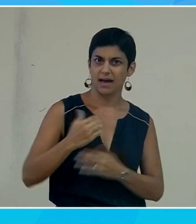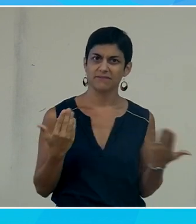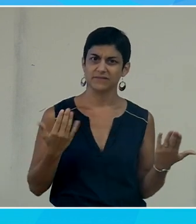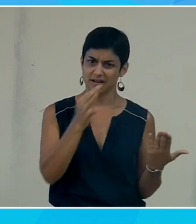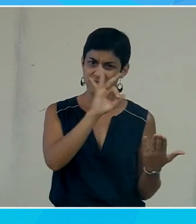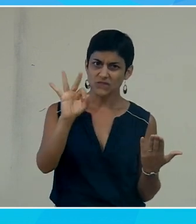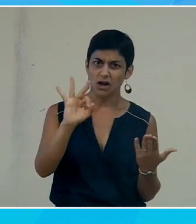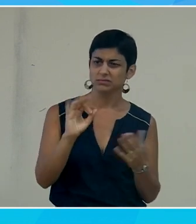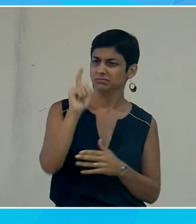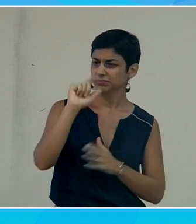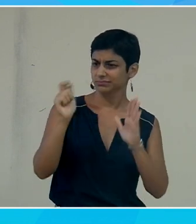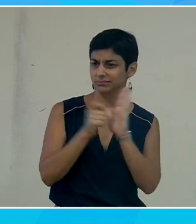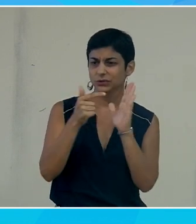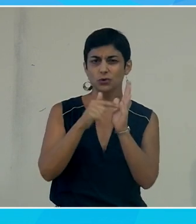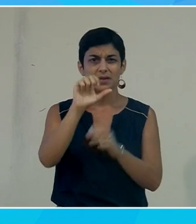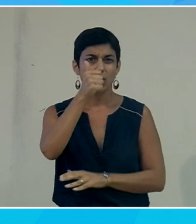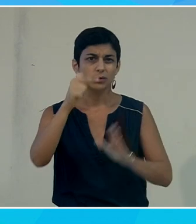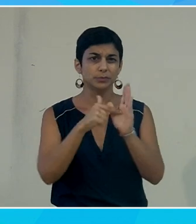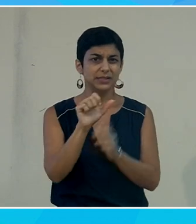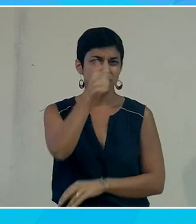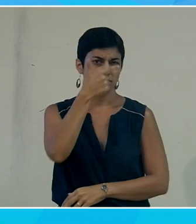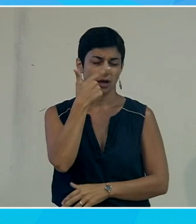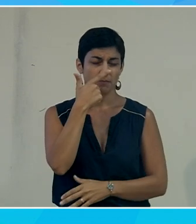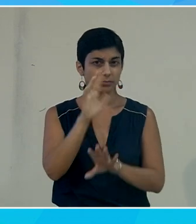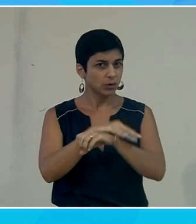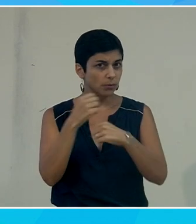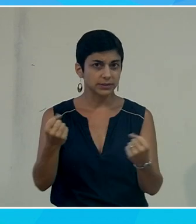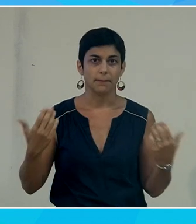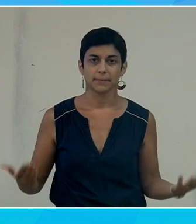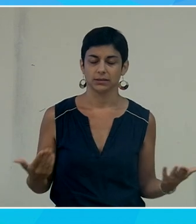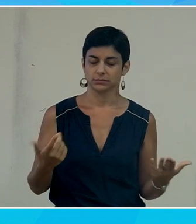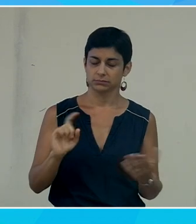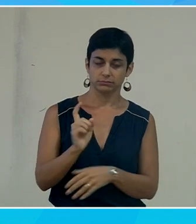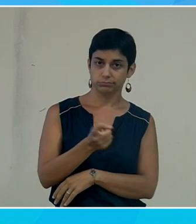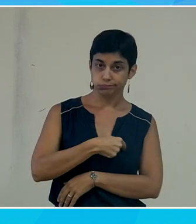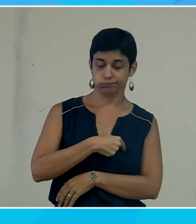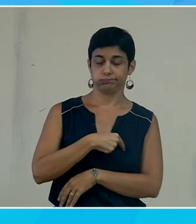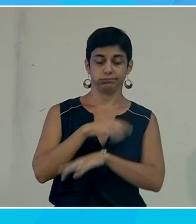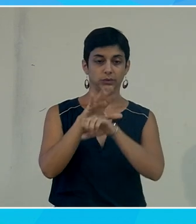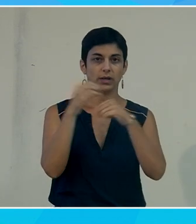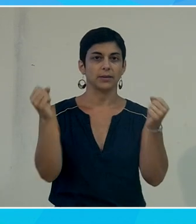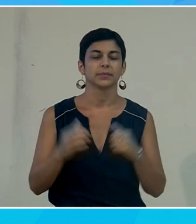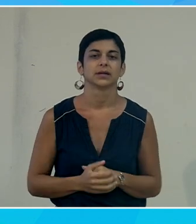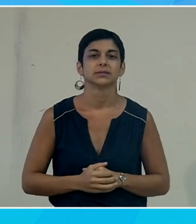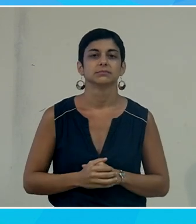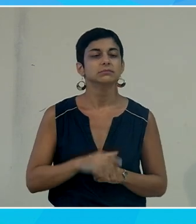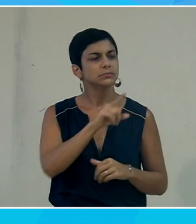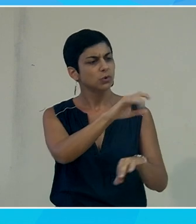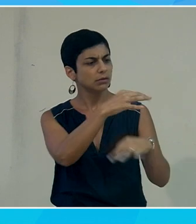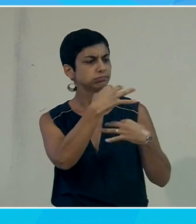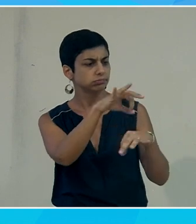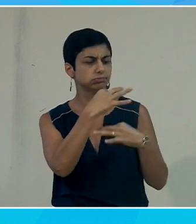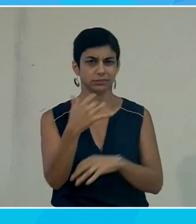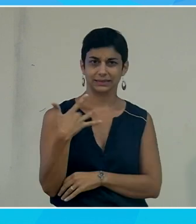depuis 2011-2012. Donc, c'est quand même impressionnant. Voilà, c'est ça qui toujours m'impressionne parce que le discours est intéressant. Je suis